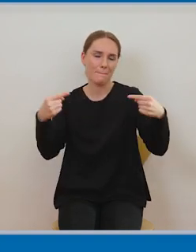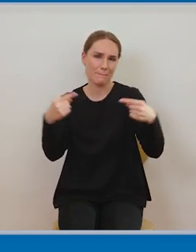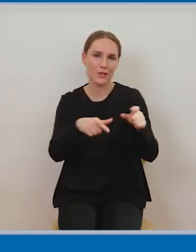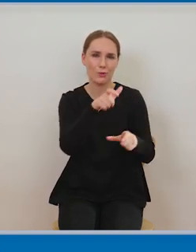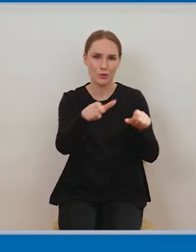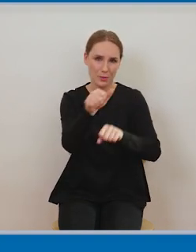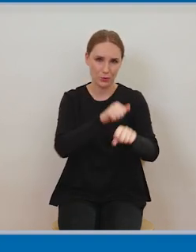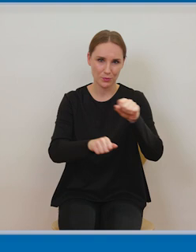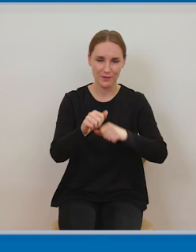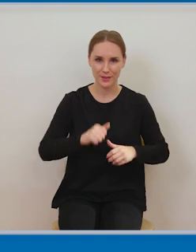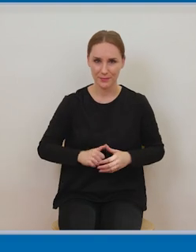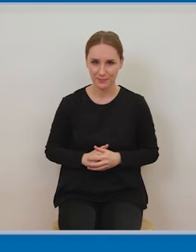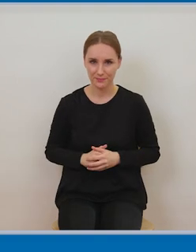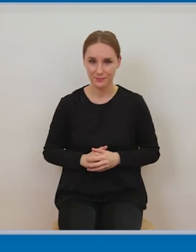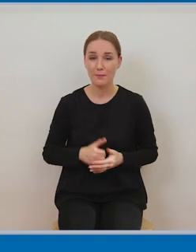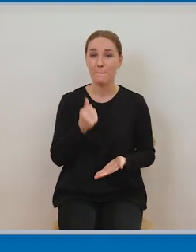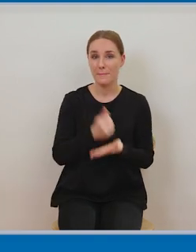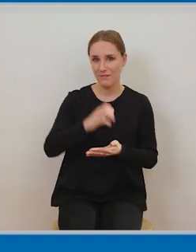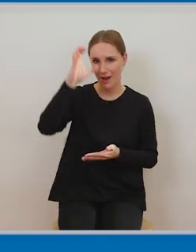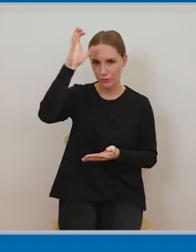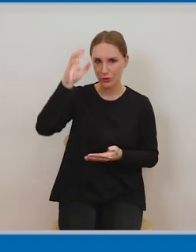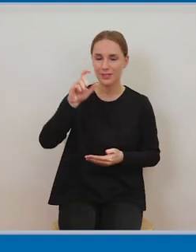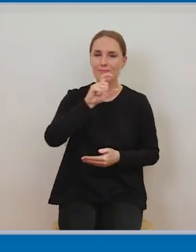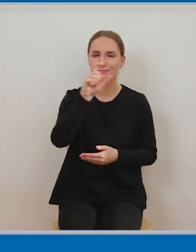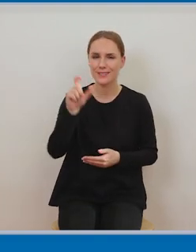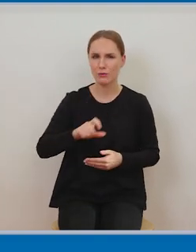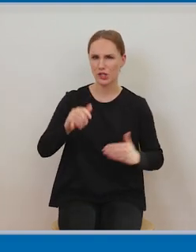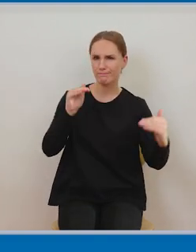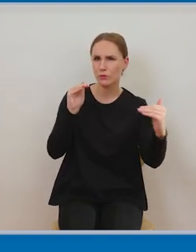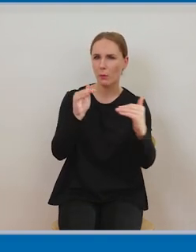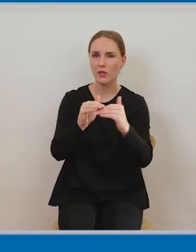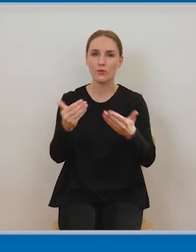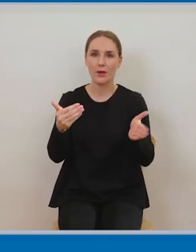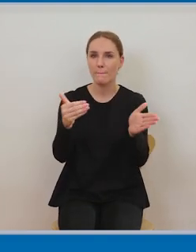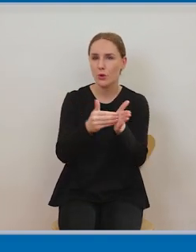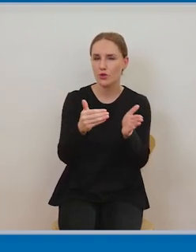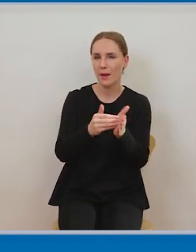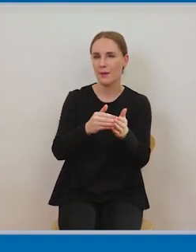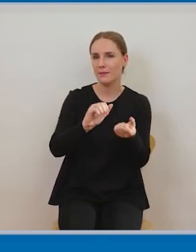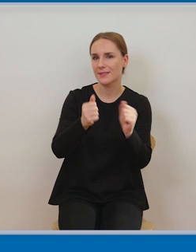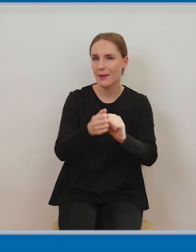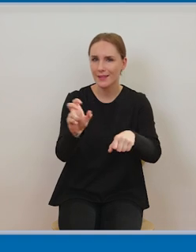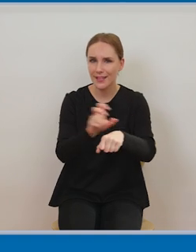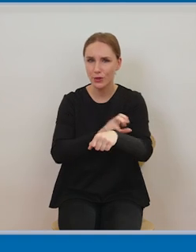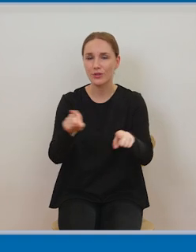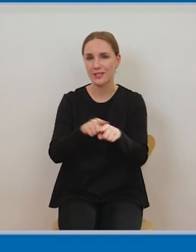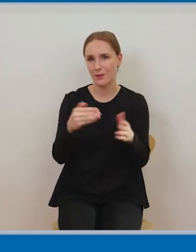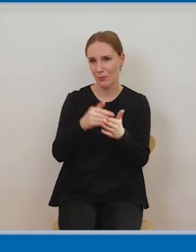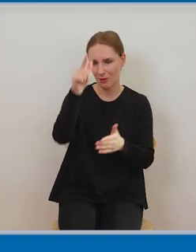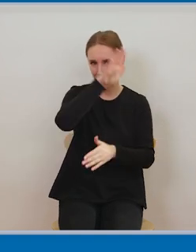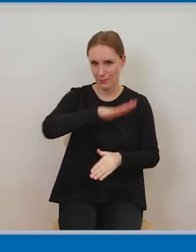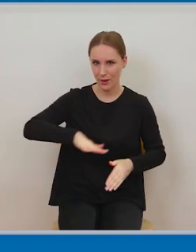prawo autorskie zauważa że pewne grupy użytkowników tak jak pewne grupy twórców zasługują na szczególną